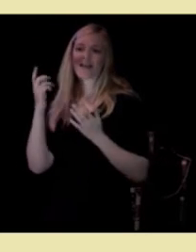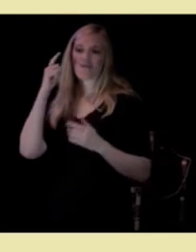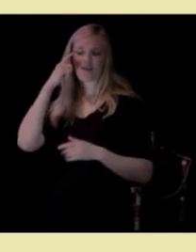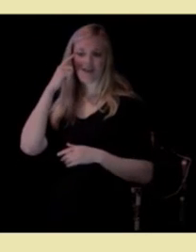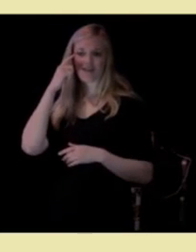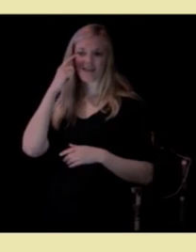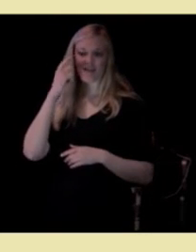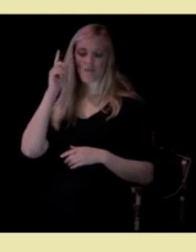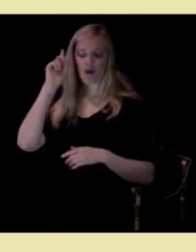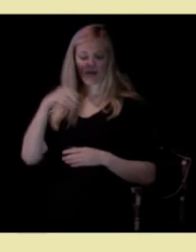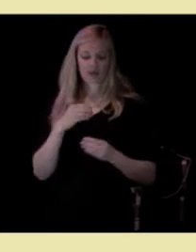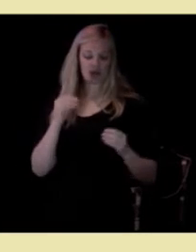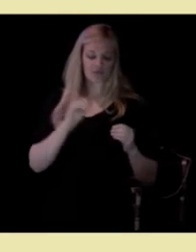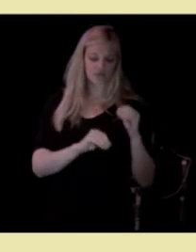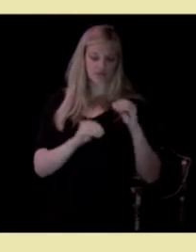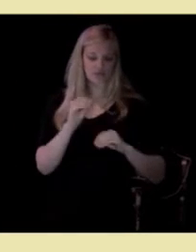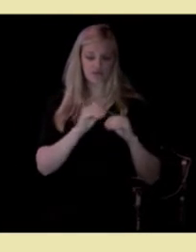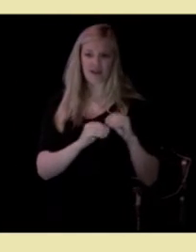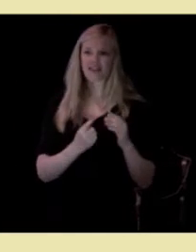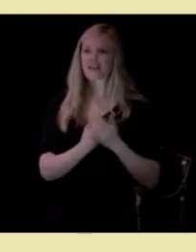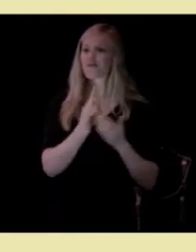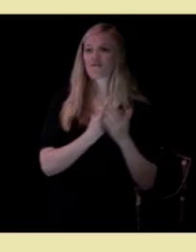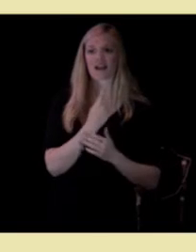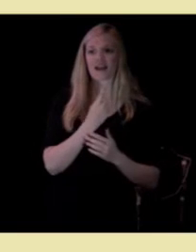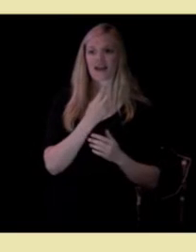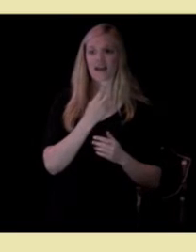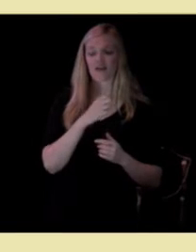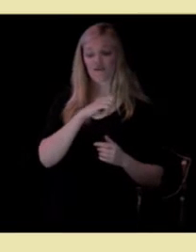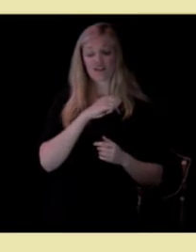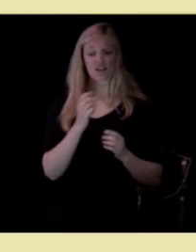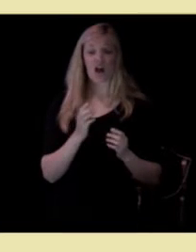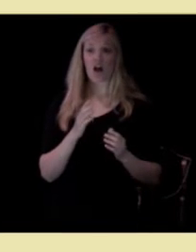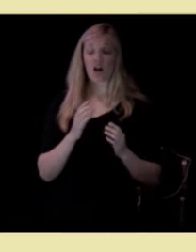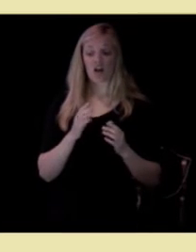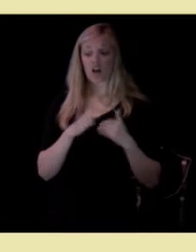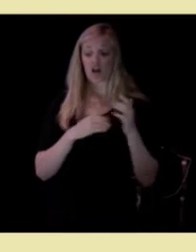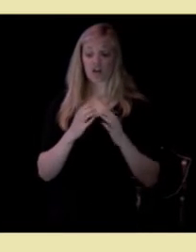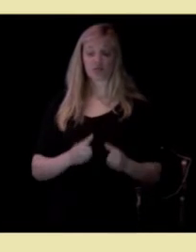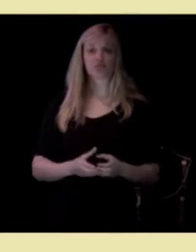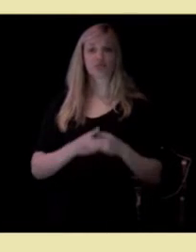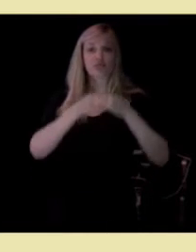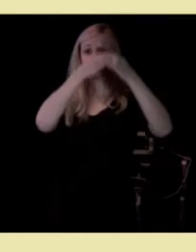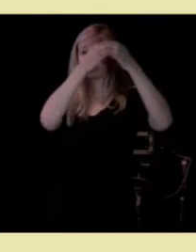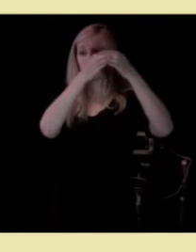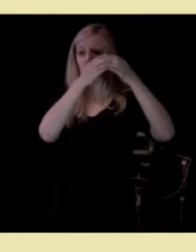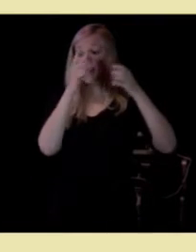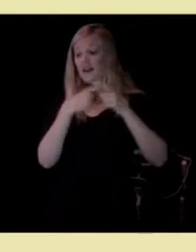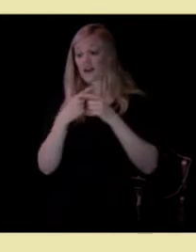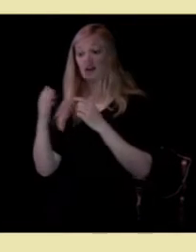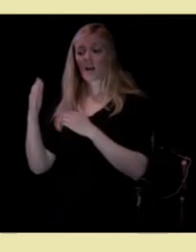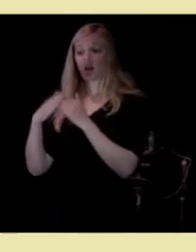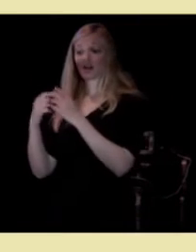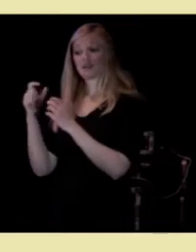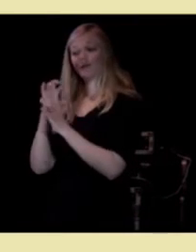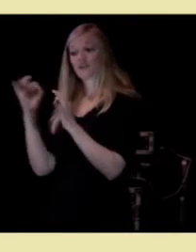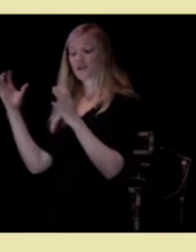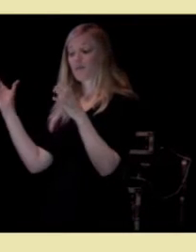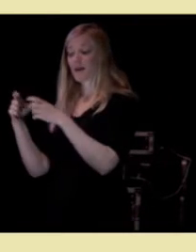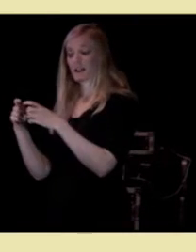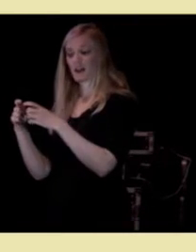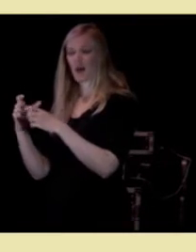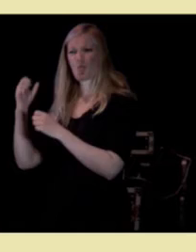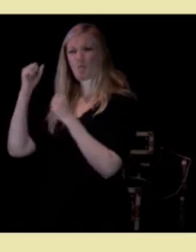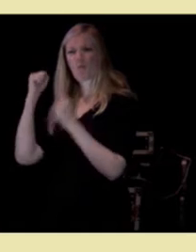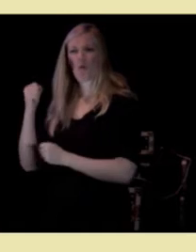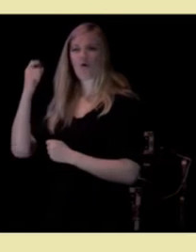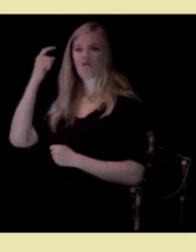ikke å sette deg sammen bitene på mål for om du skal bygge en himmelskyskraper eller lage et fint bilde. Du skal må vite